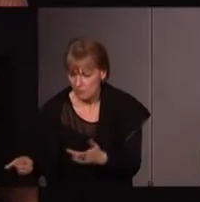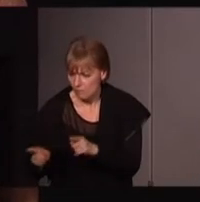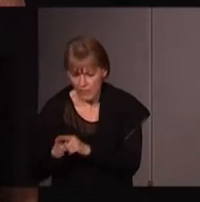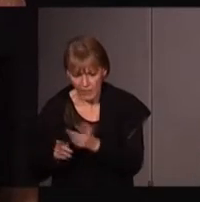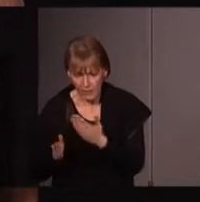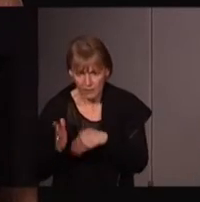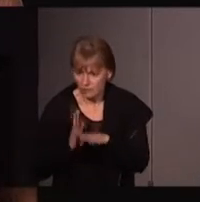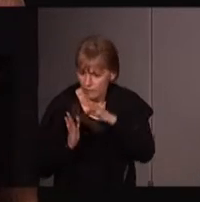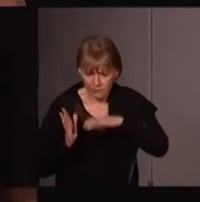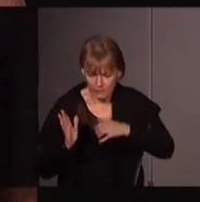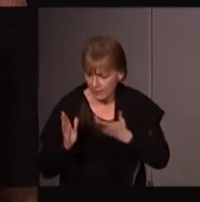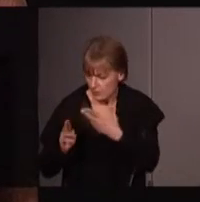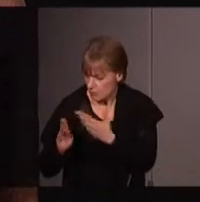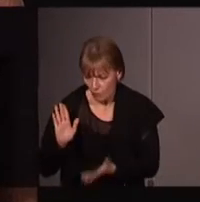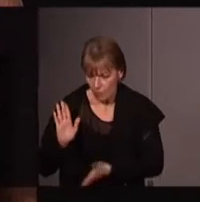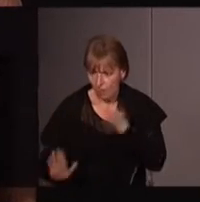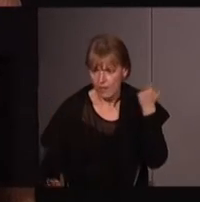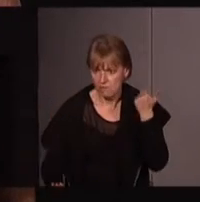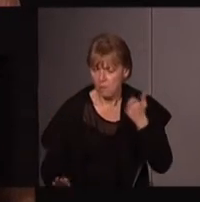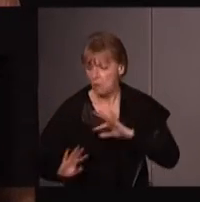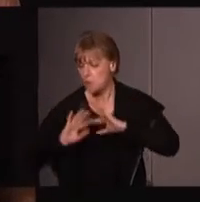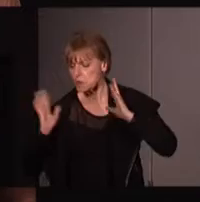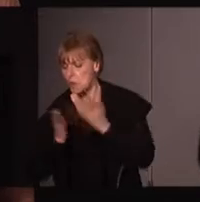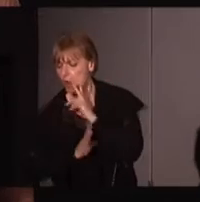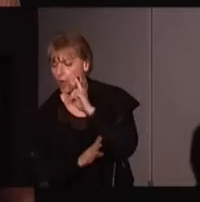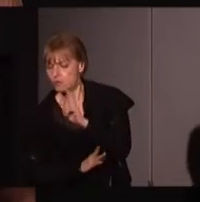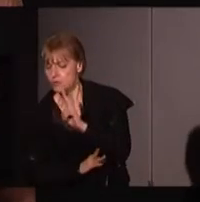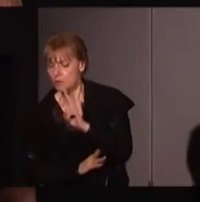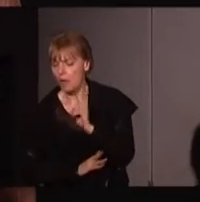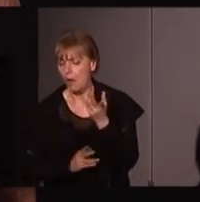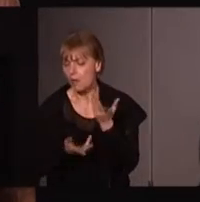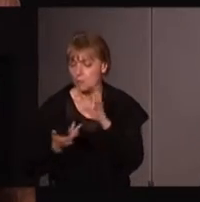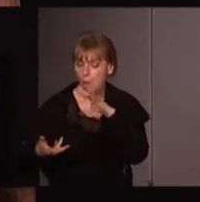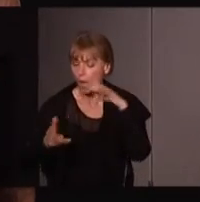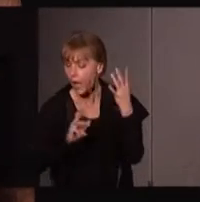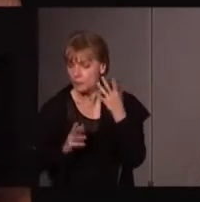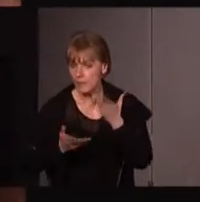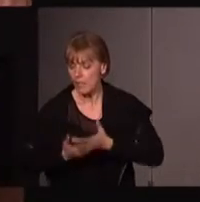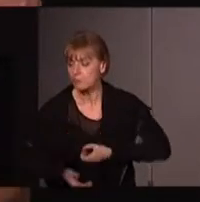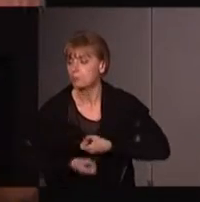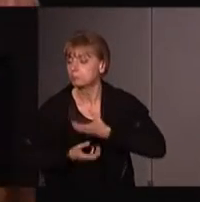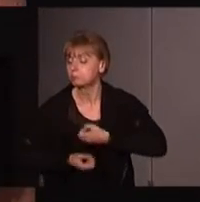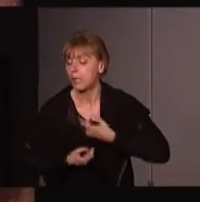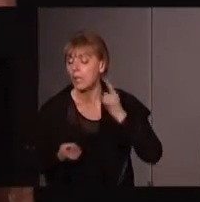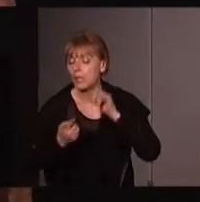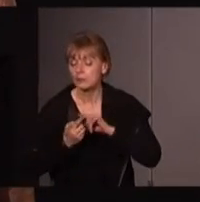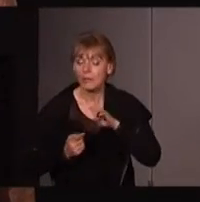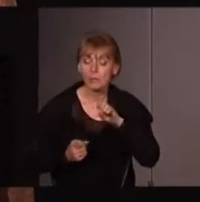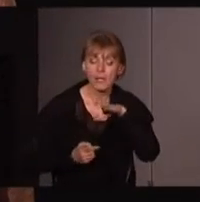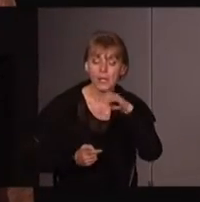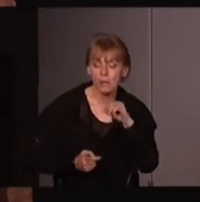disparaissent des textes. On ne parle que de manière très générale, très abstraite, de l'éco-féminisme en général.